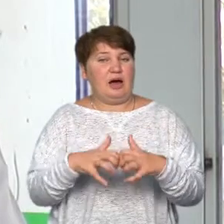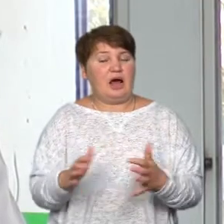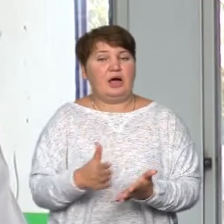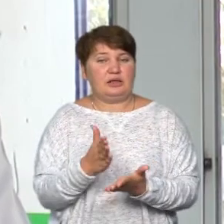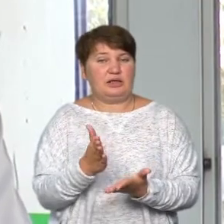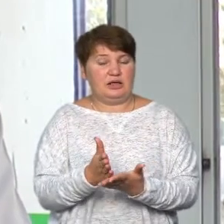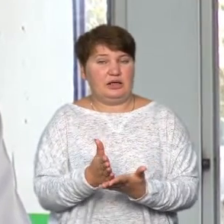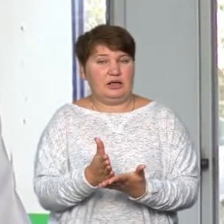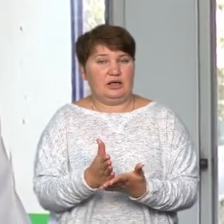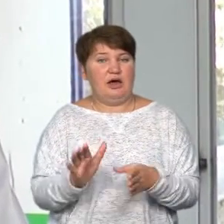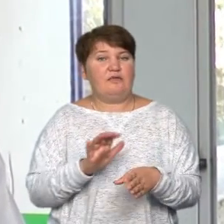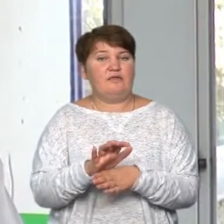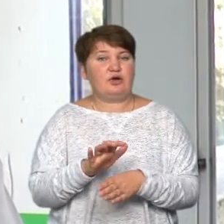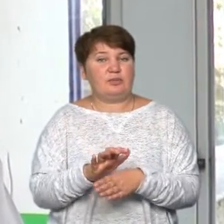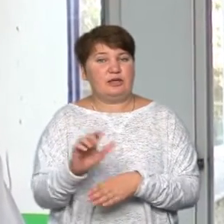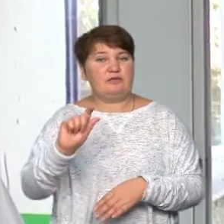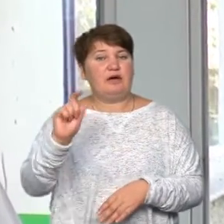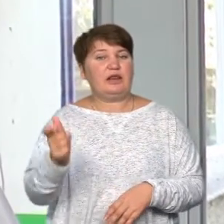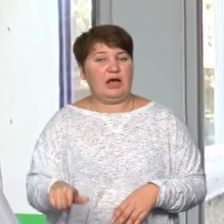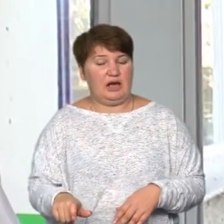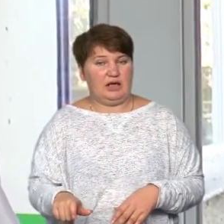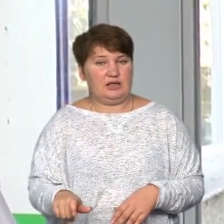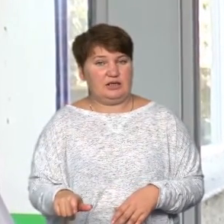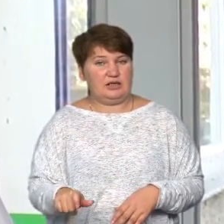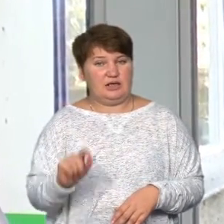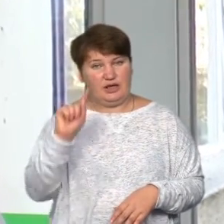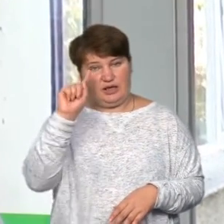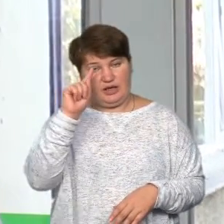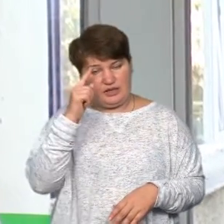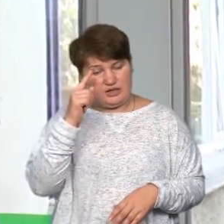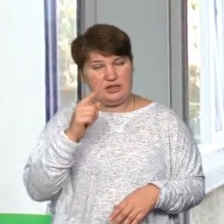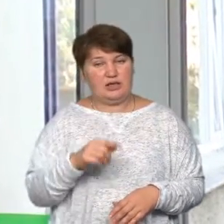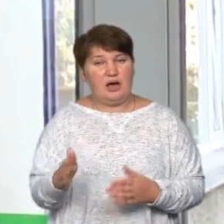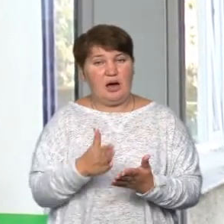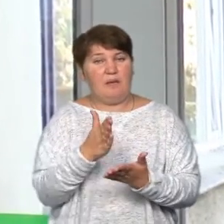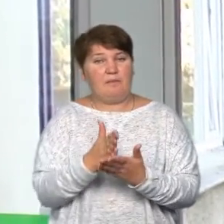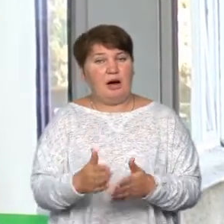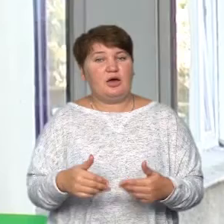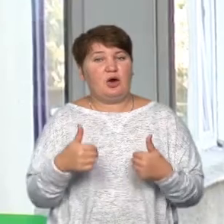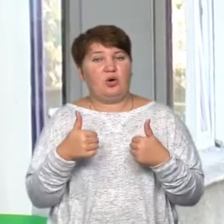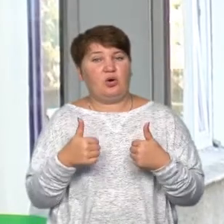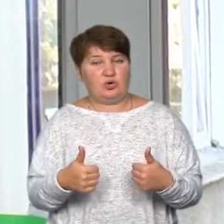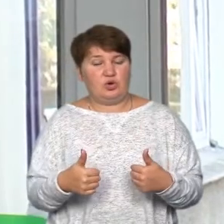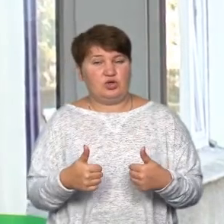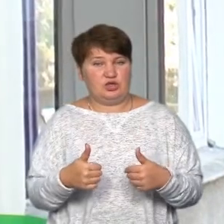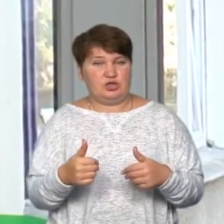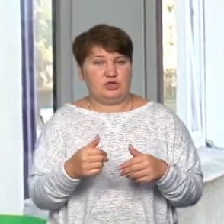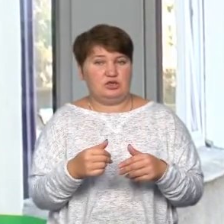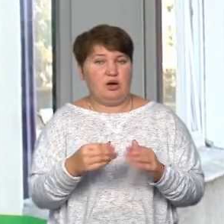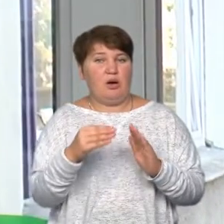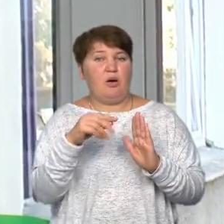виробництво Італії, Індії, має хороші дихальні показники, має